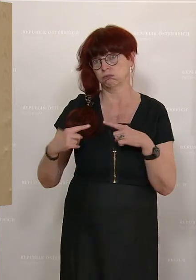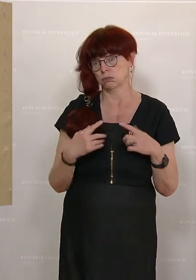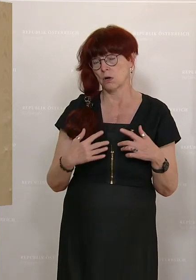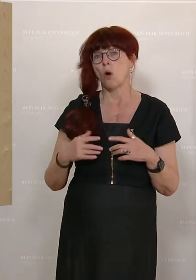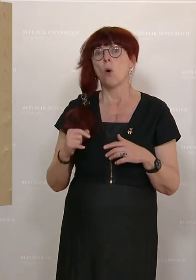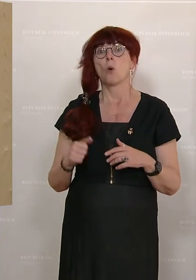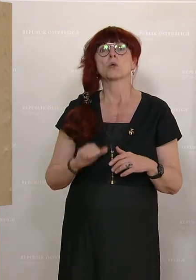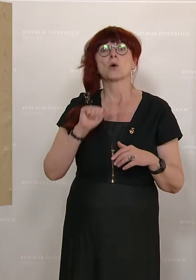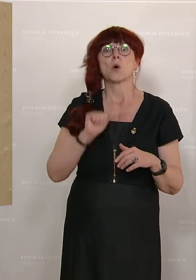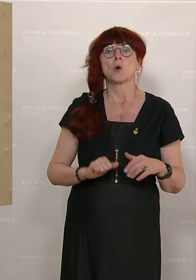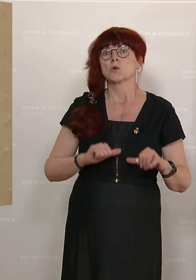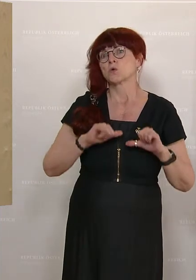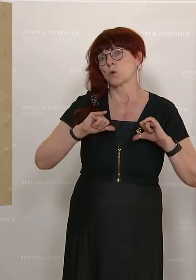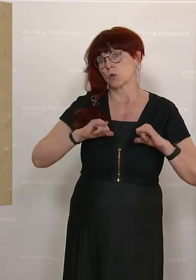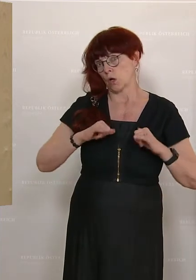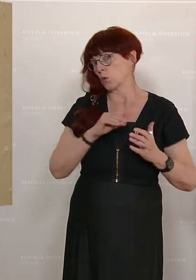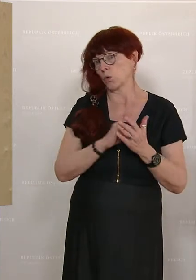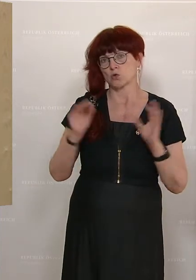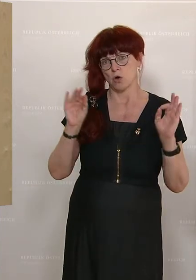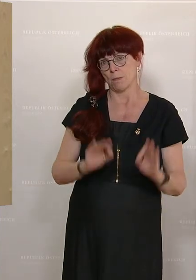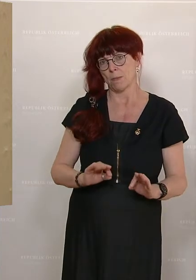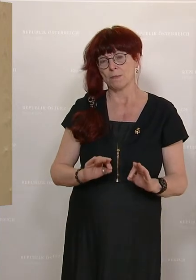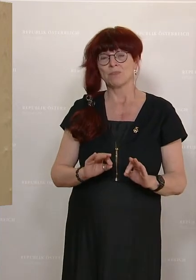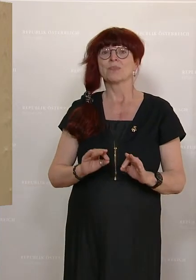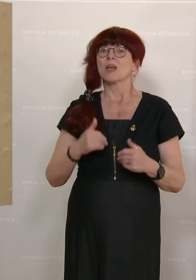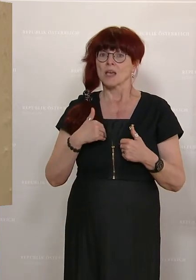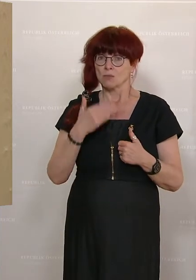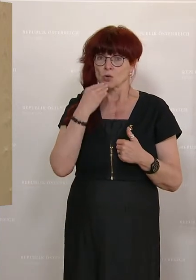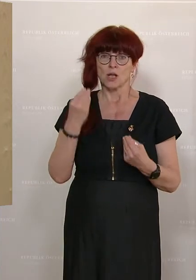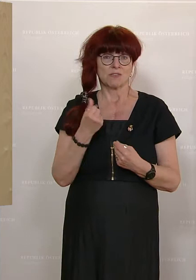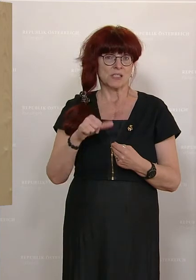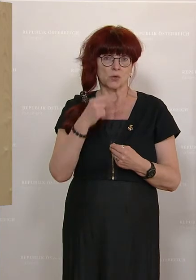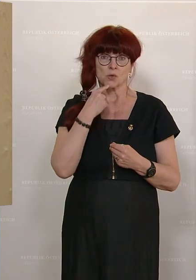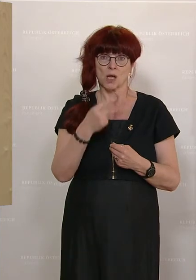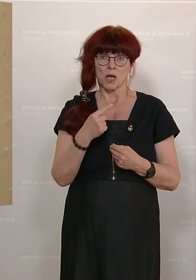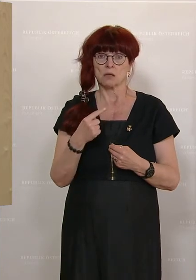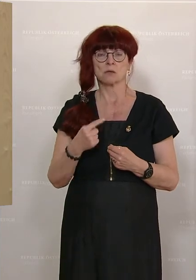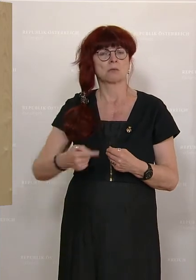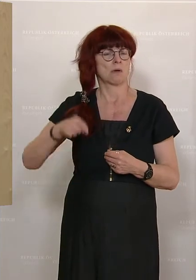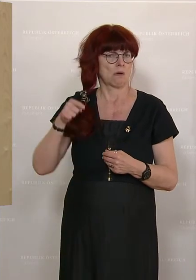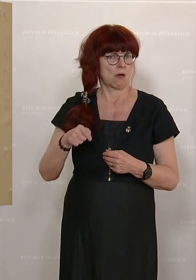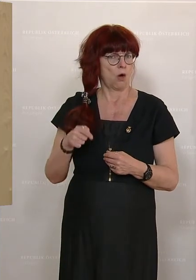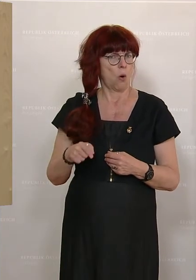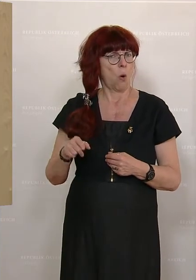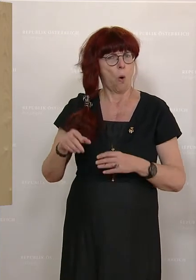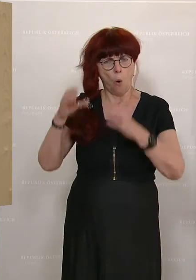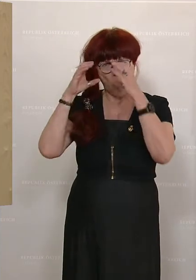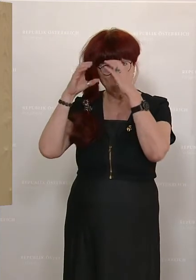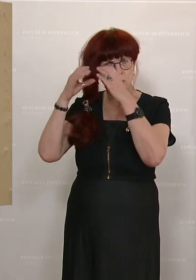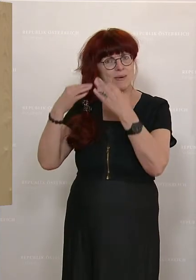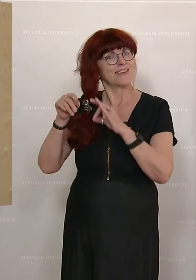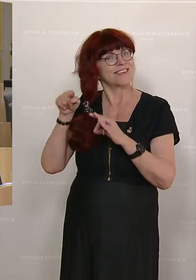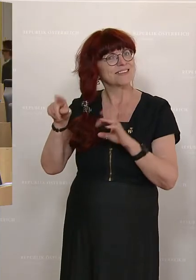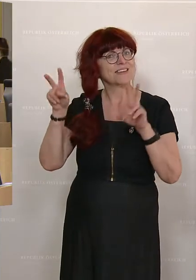schon gar nicht wie in Südtirol. Und ich möchte schon eines sagen, wenn heute hier auch gesprochen wurde, darf die ÖVP überhaupt